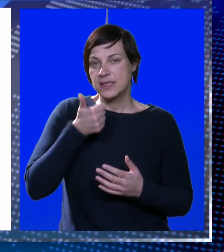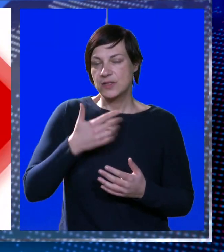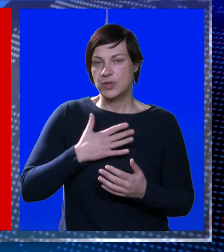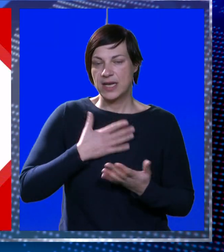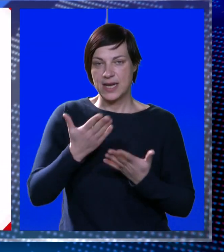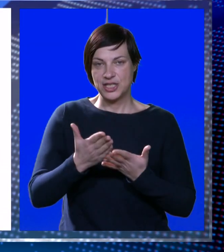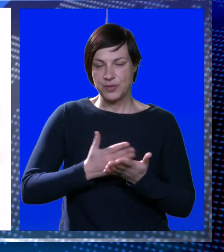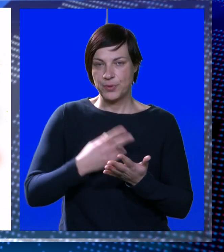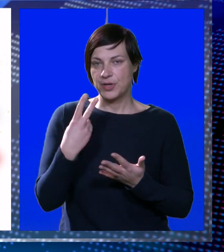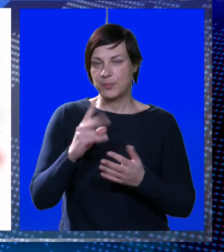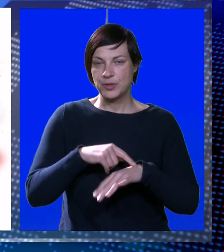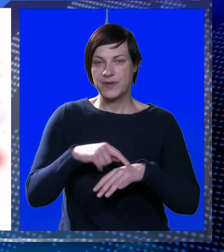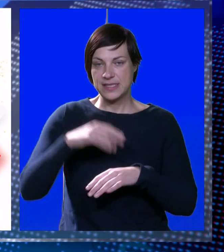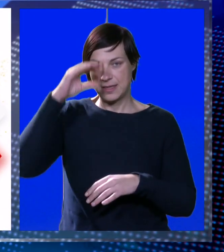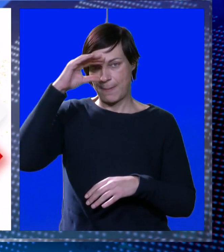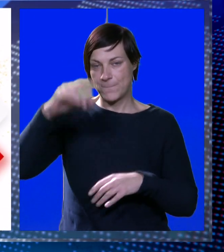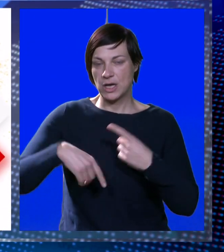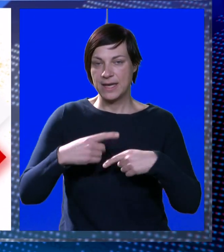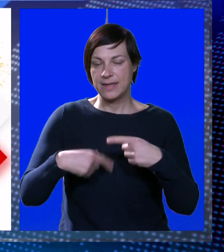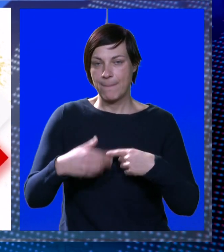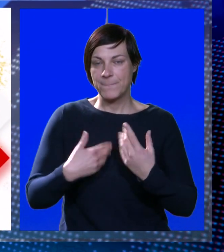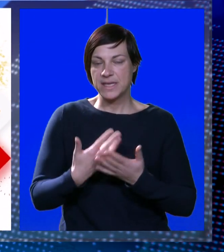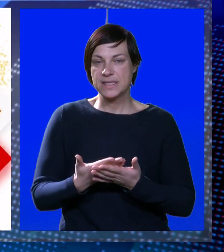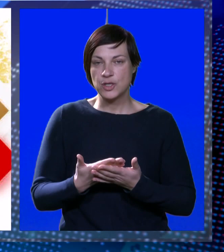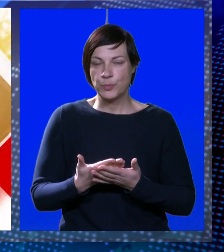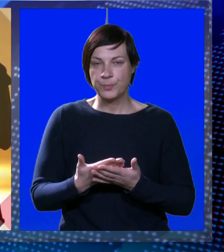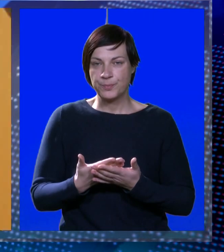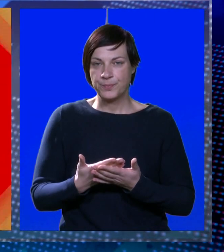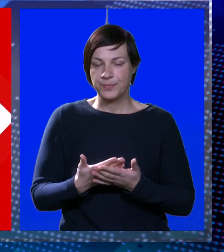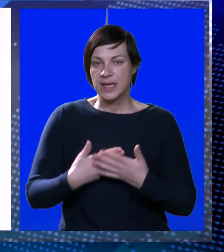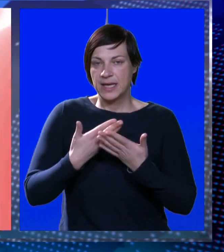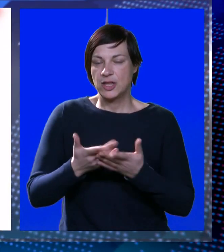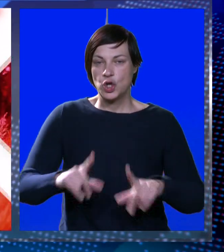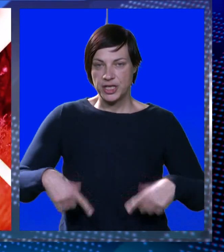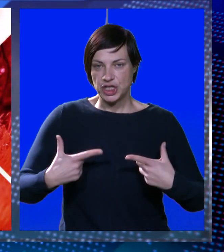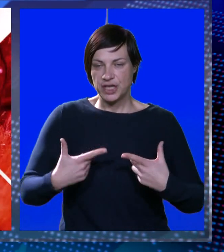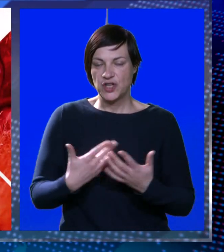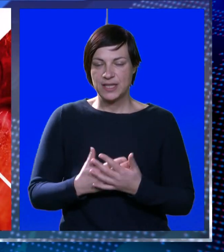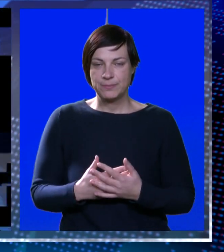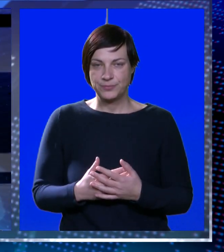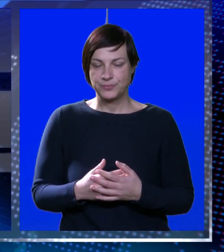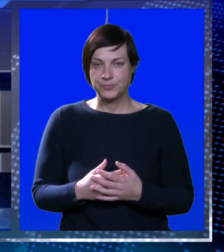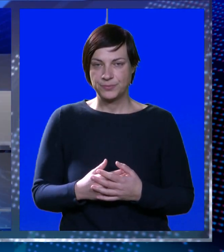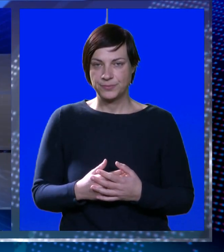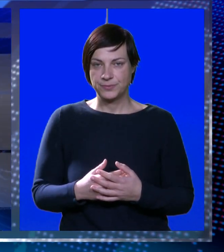Sutra na našem programu od 20 satine propustite novo izdanje emisije, i to je život.